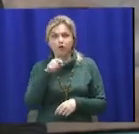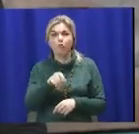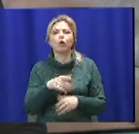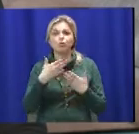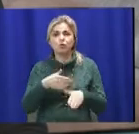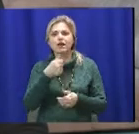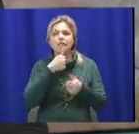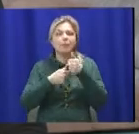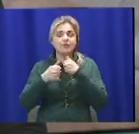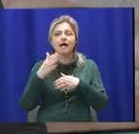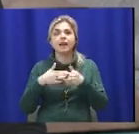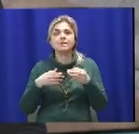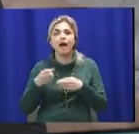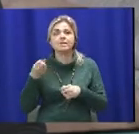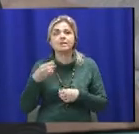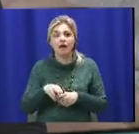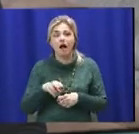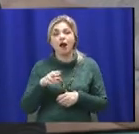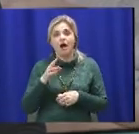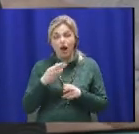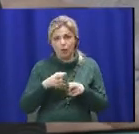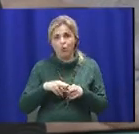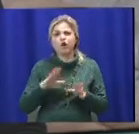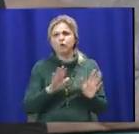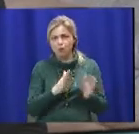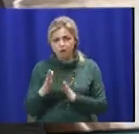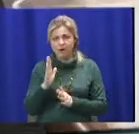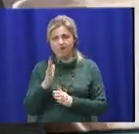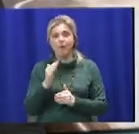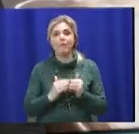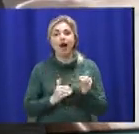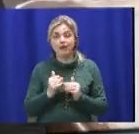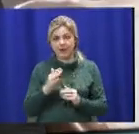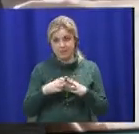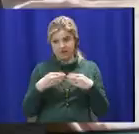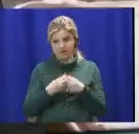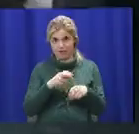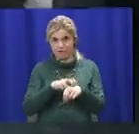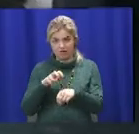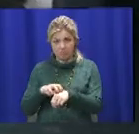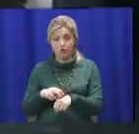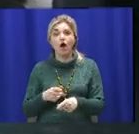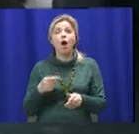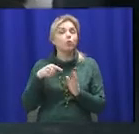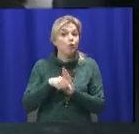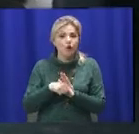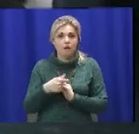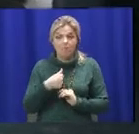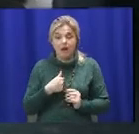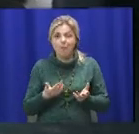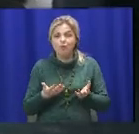некоторим заболіванням, які зустрічаються в практиці семейного врача. Тобто ми отримуємо ж настоящих семейних врачей.